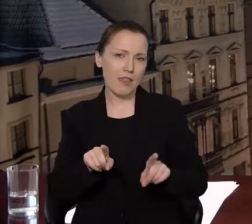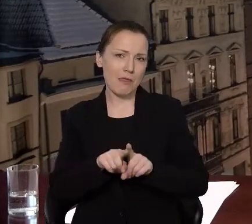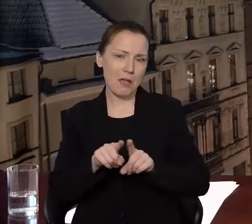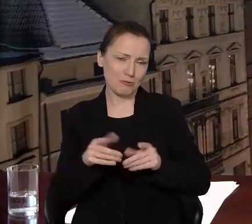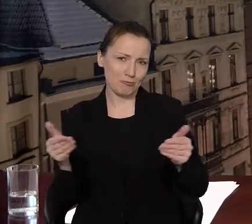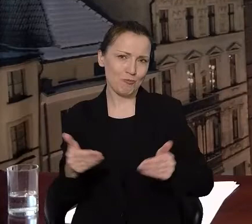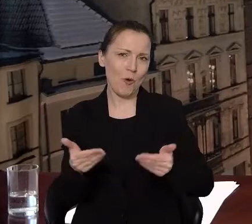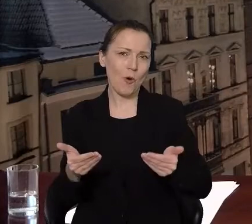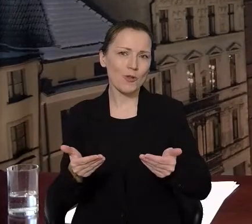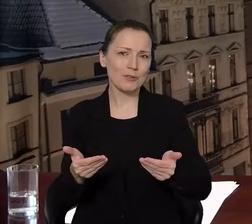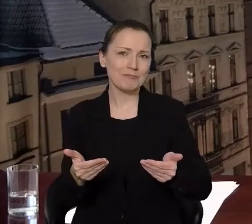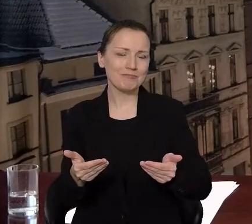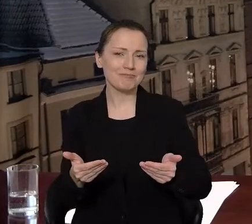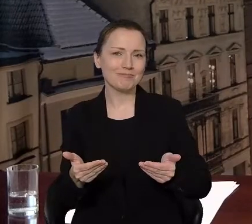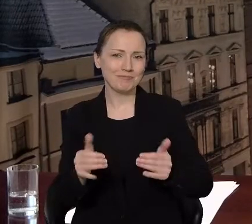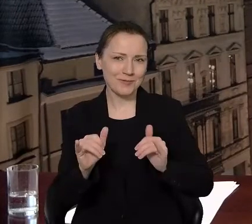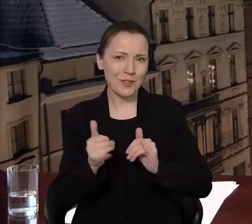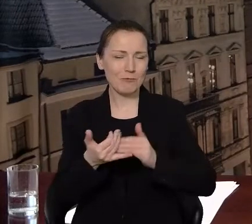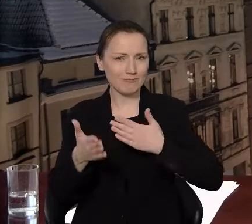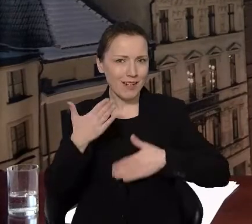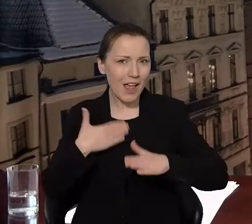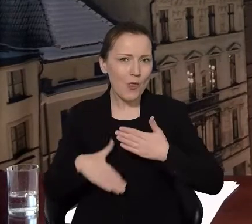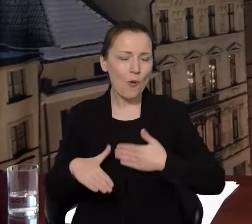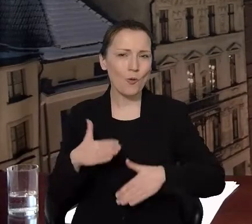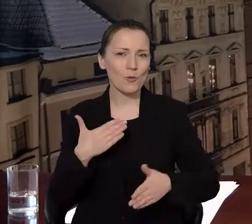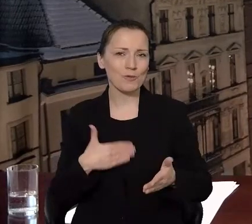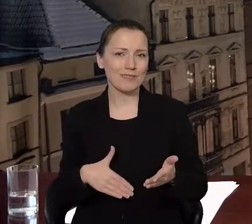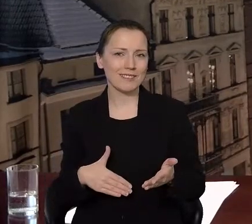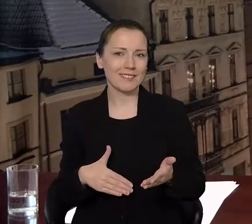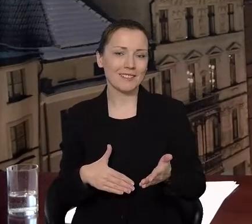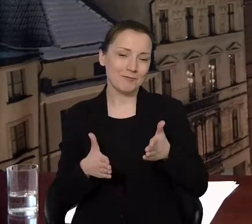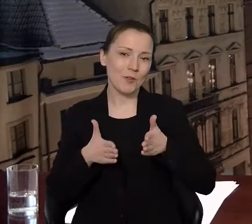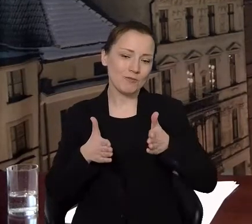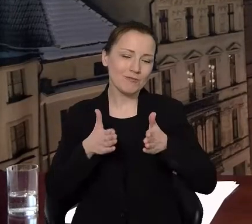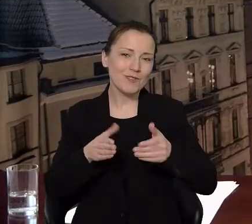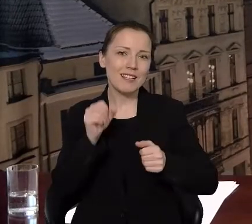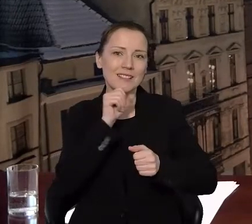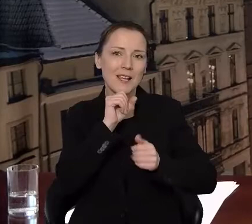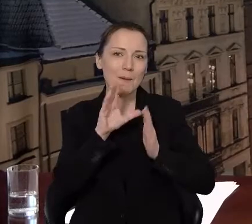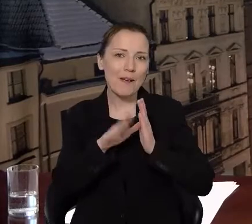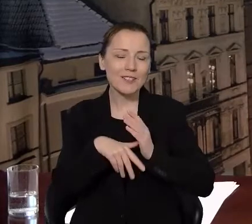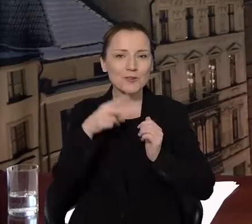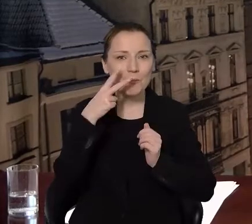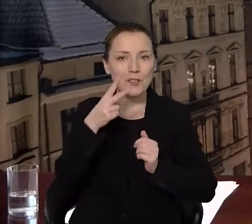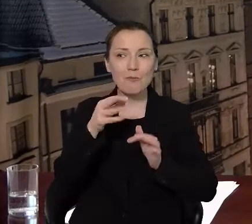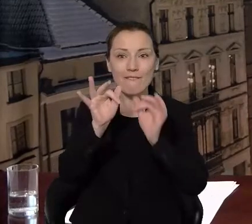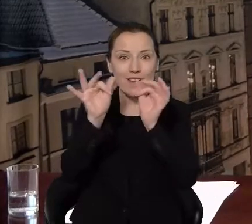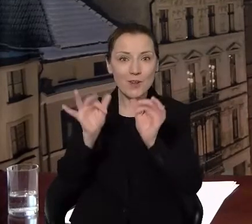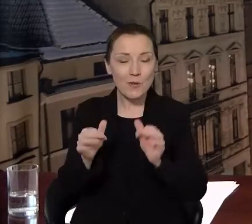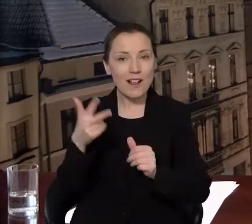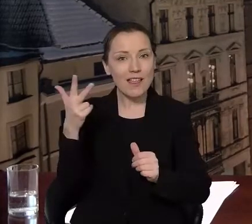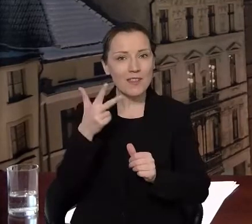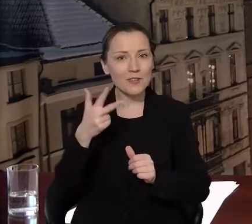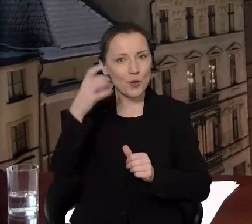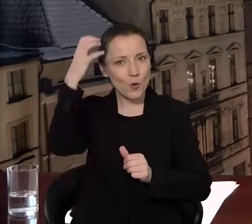być w jakiś sposób taki toruński radośnie, bo na ulicach Starówki pojawią się figury Trzech